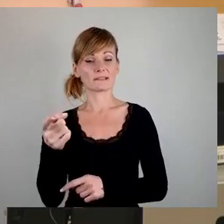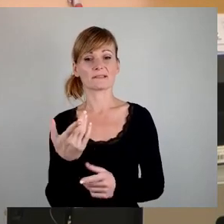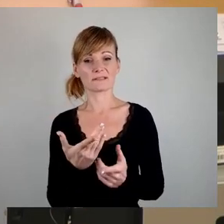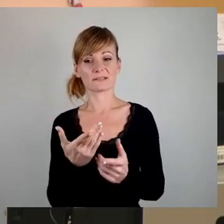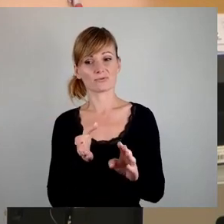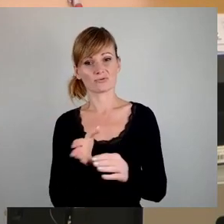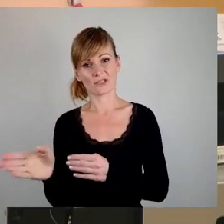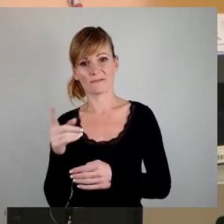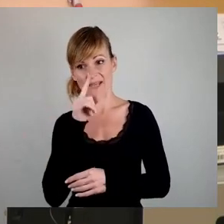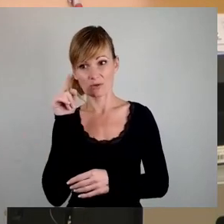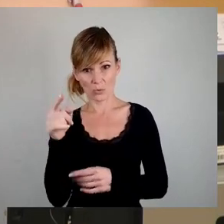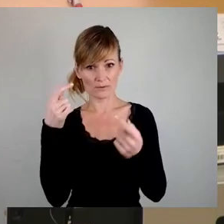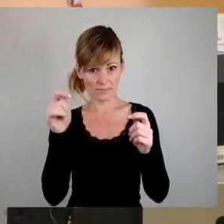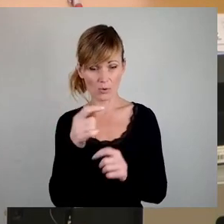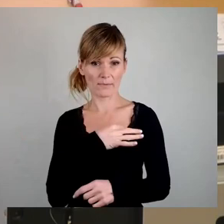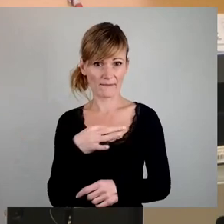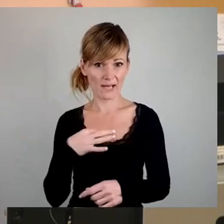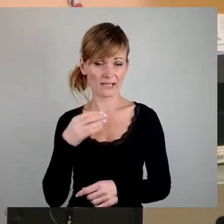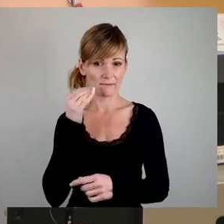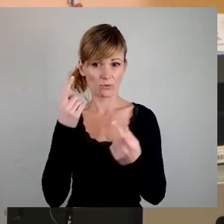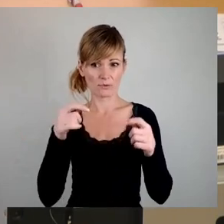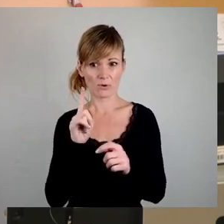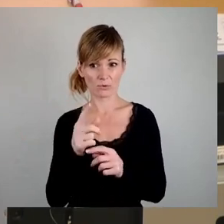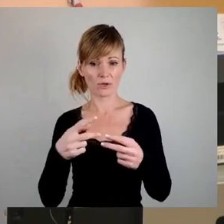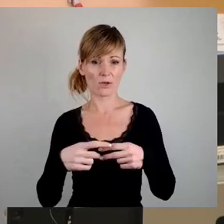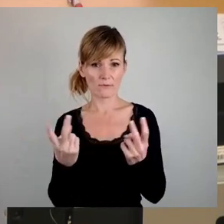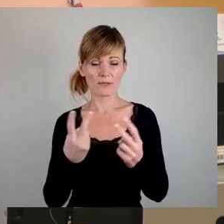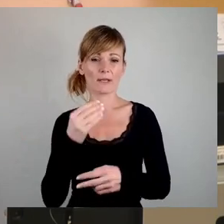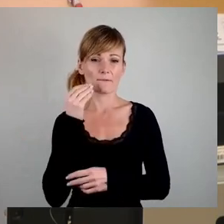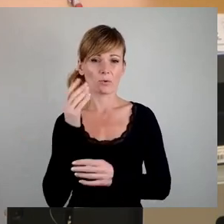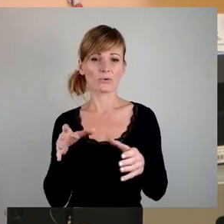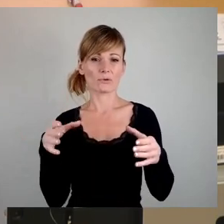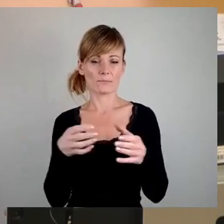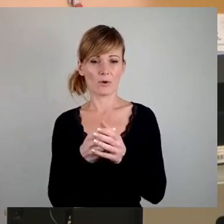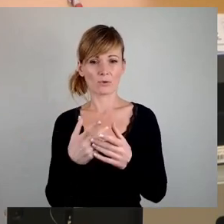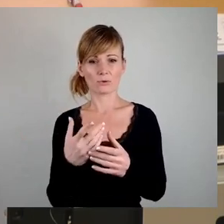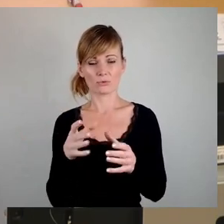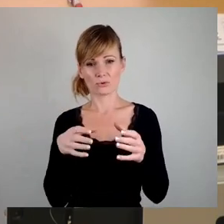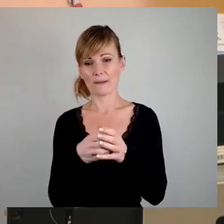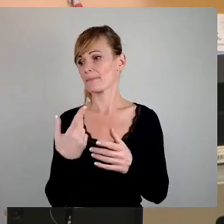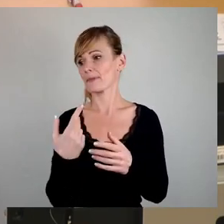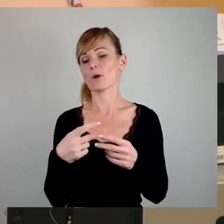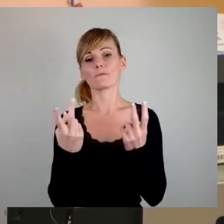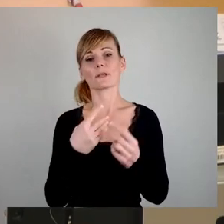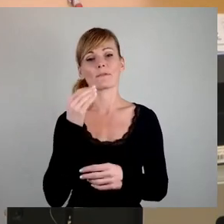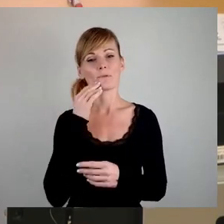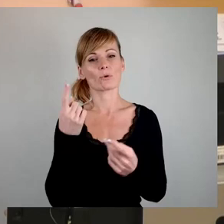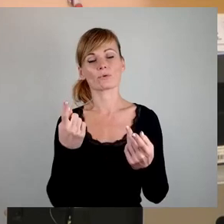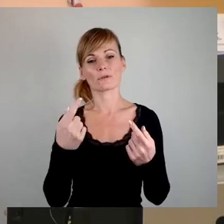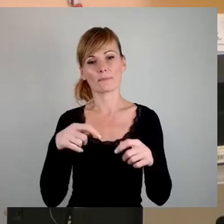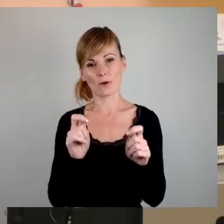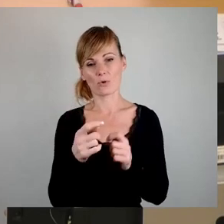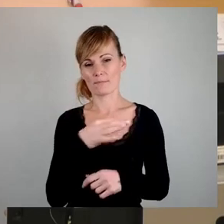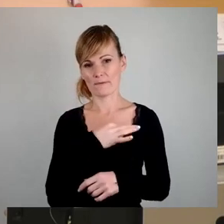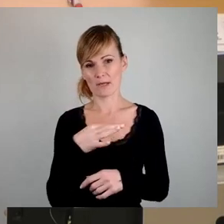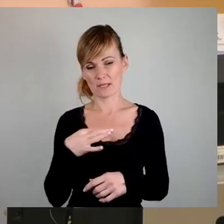bauen, haben wir nämlich privaten Wohnungsbau und öffentlichen Wohnungsbau zusammen, da brauchen wir nicht noch den öffentlichen Wohnungsbau wieder privatisieren. Das ist nämlich das, was Sie nicht sehen, Sie sehen nämlich nicht über die Viertel